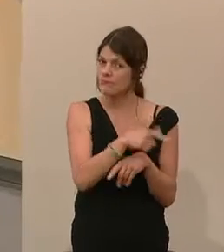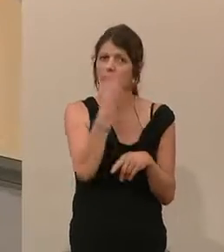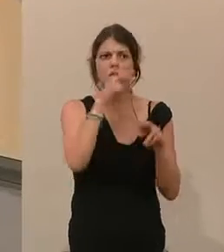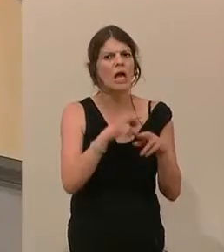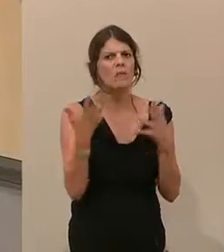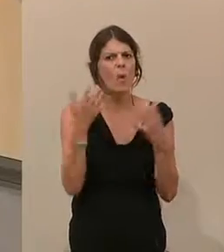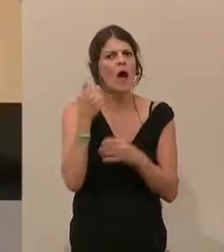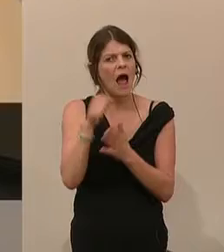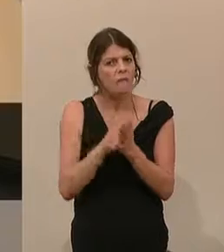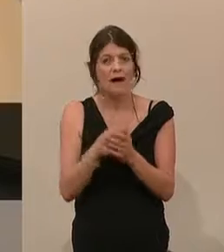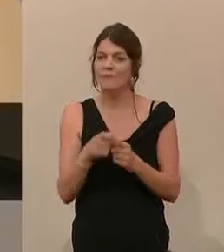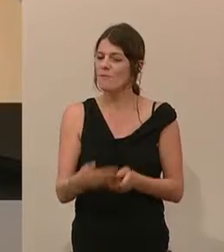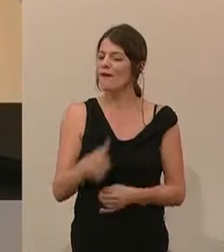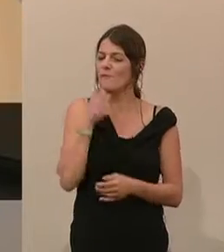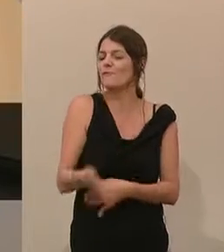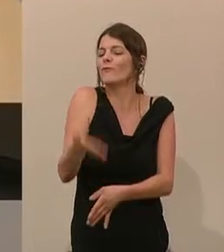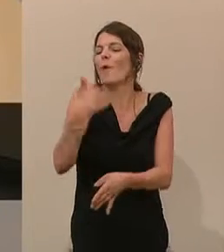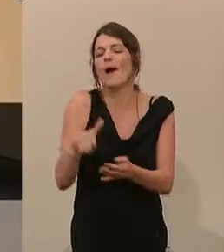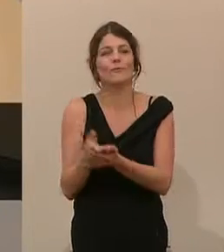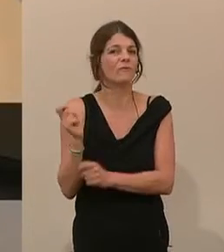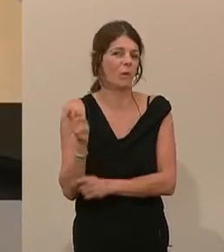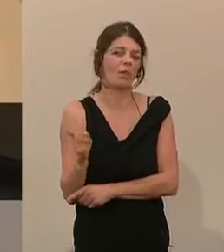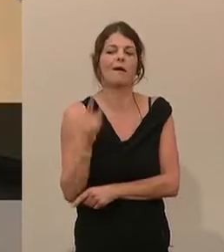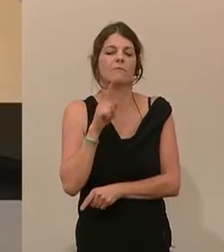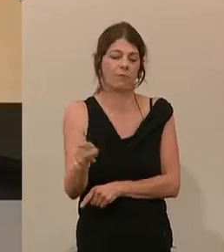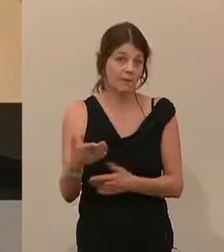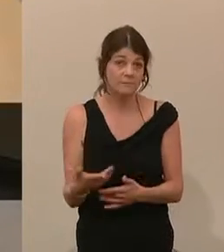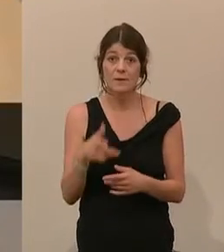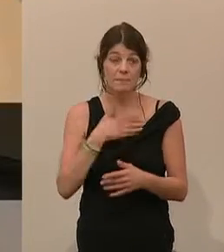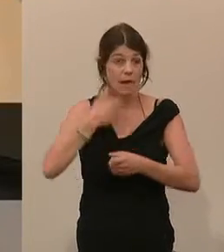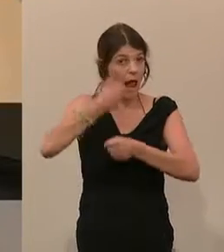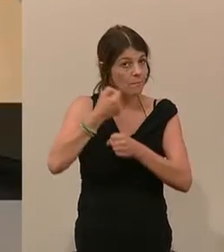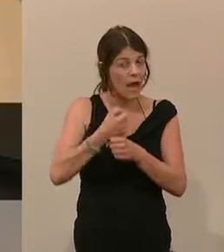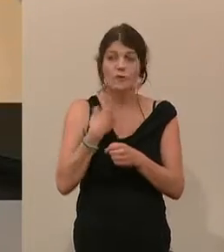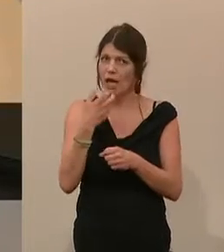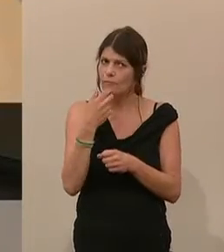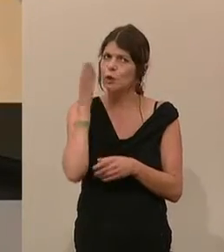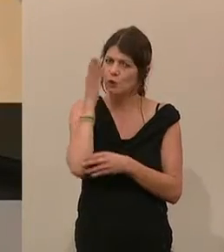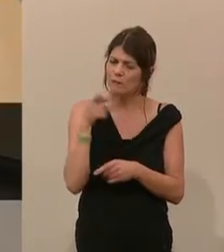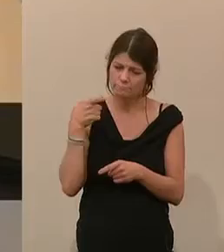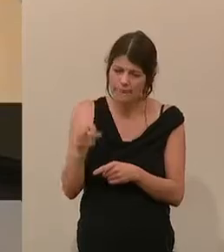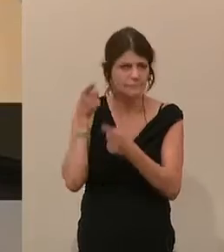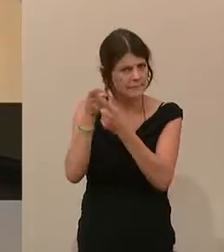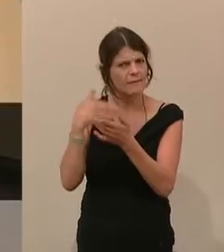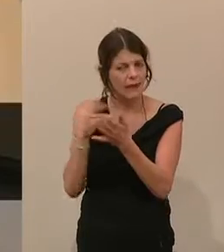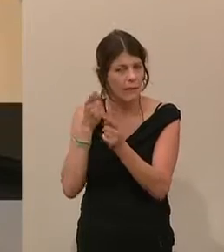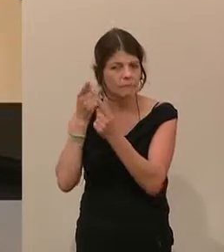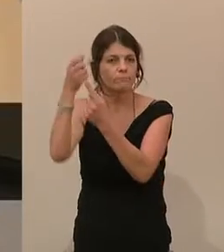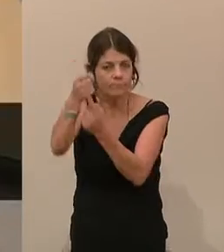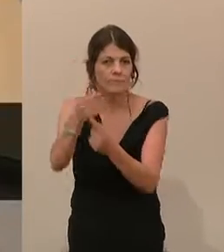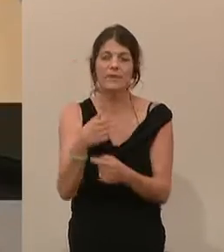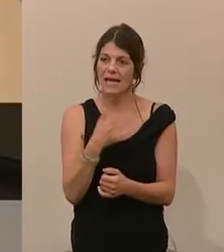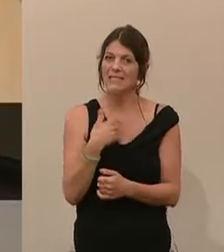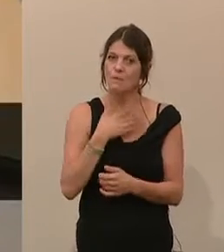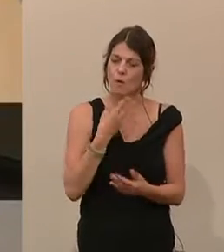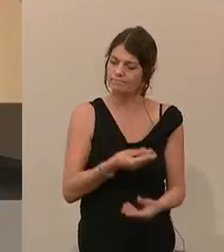wo Vorurteile enden. Wir wollen auch mit unserer Arbeit in diese Richtung künftig weiterarbeiten. darf das Wort an Volksanwalt